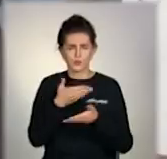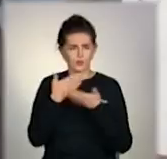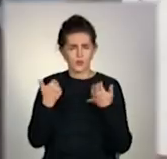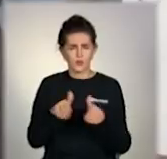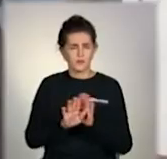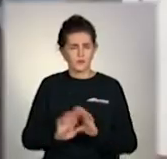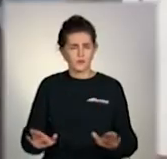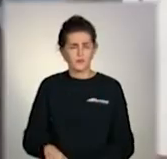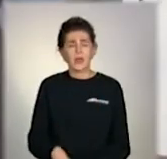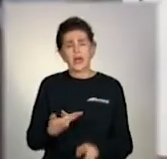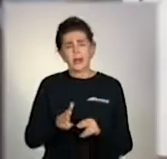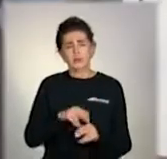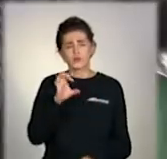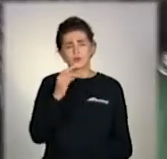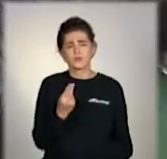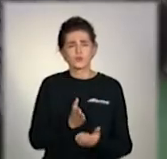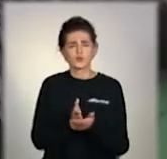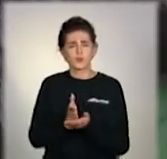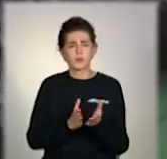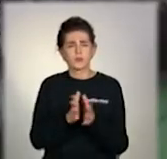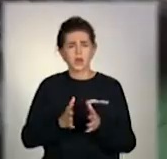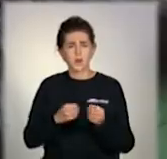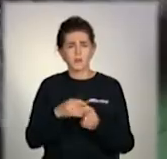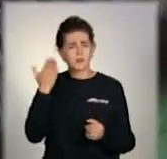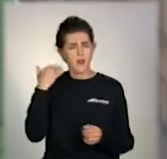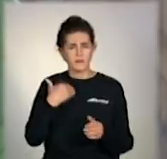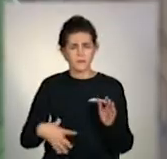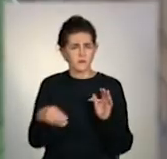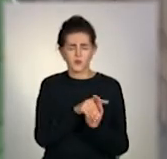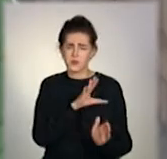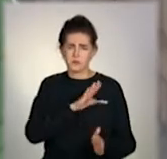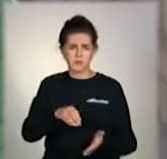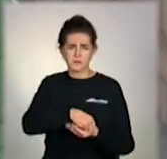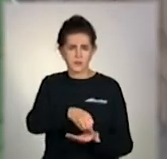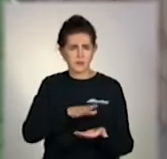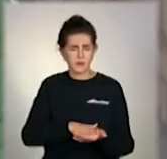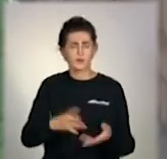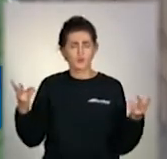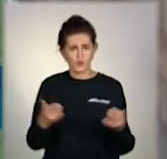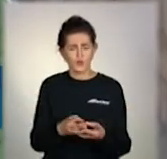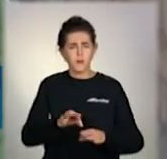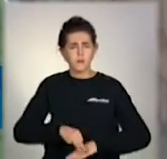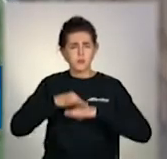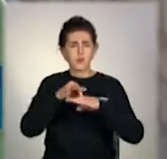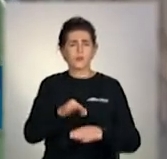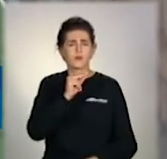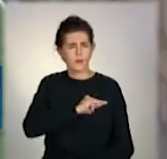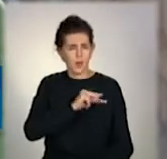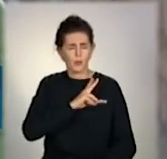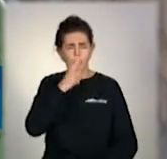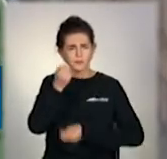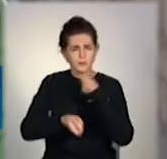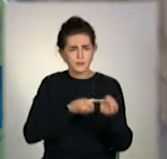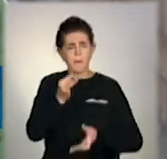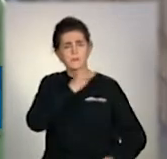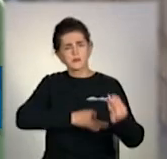У полизору соціальних служб родина раніше не потрапляла. Необхідно провести роботу, бесіду